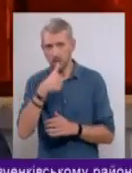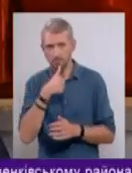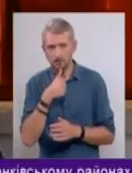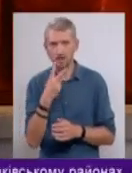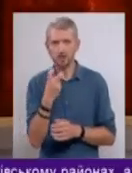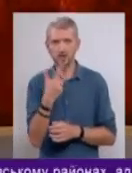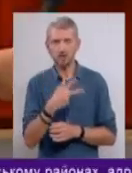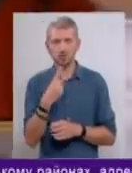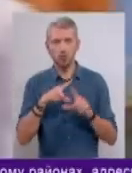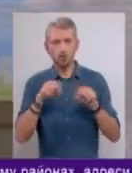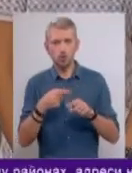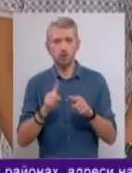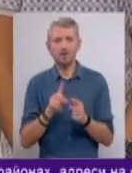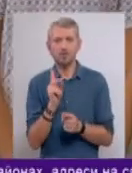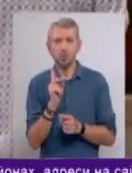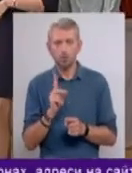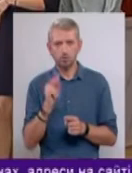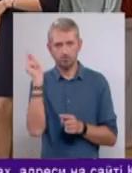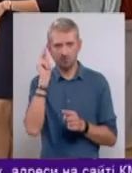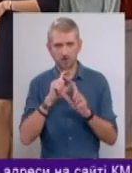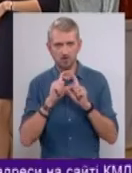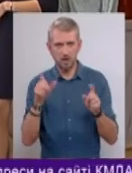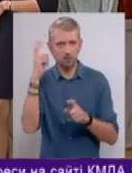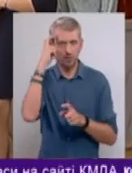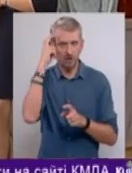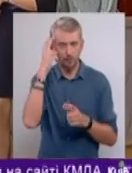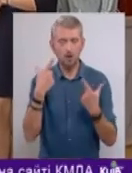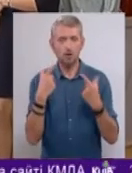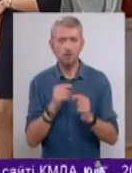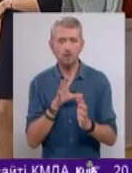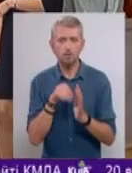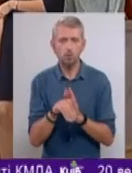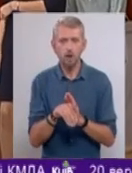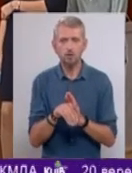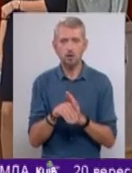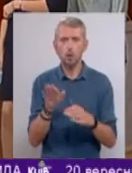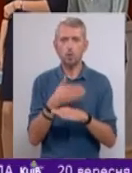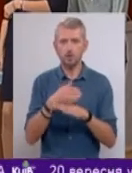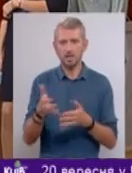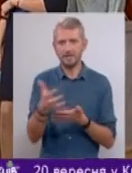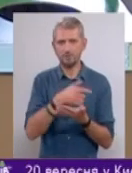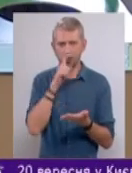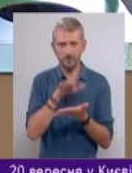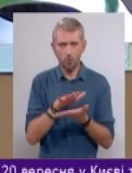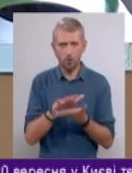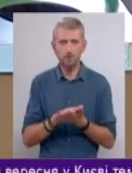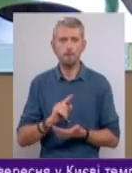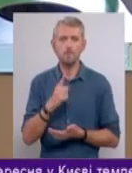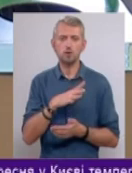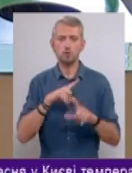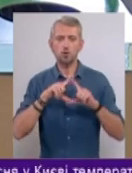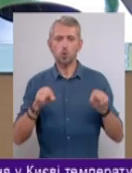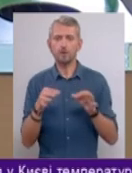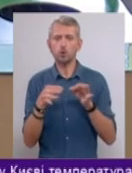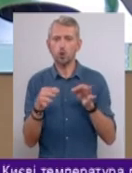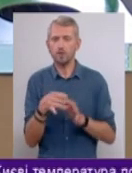232-га школа – це вже другий загальноосвітній заклад в Києві, де запровадили роздільний збір відходів. Першою стала школа в